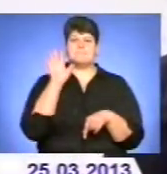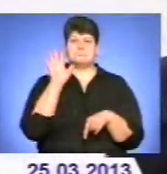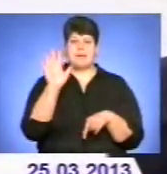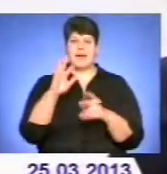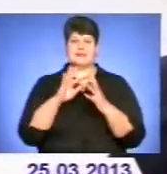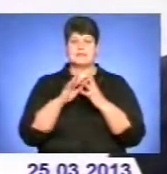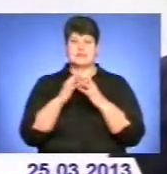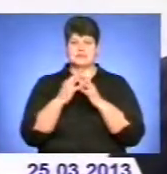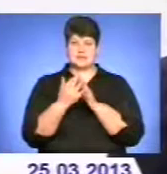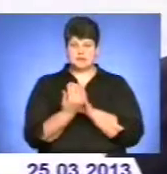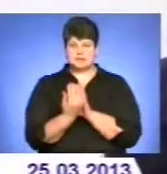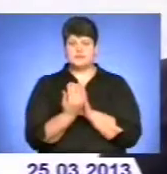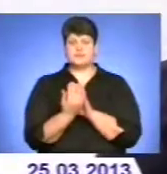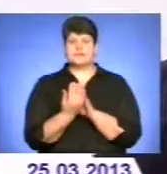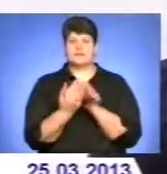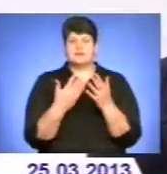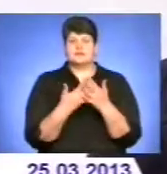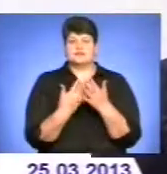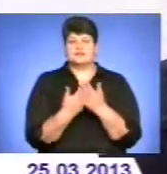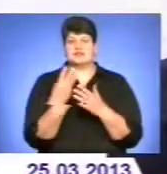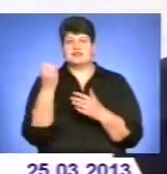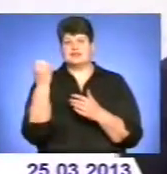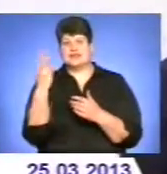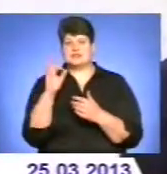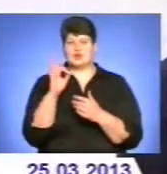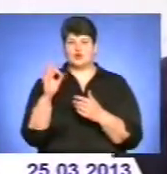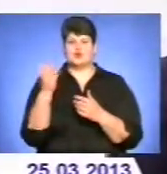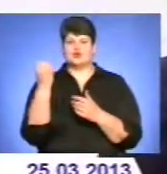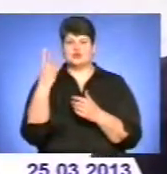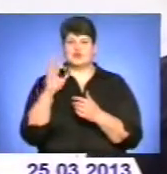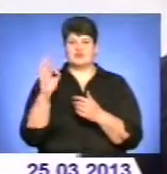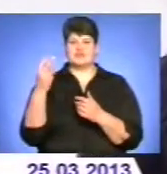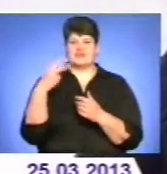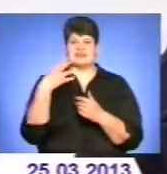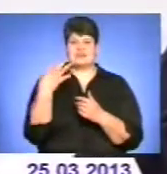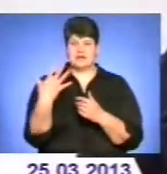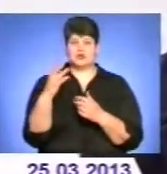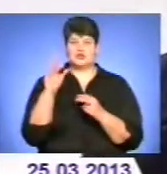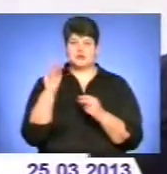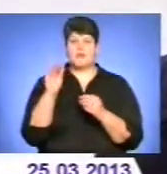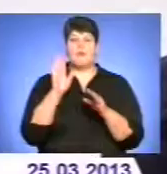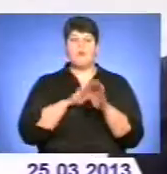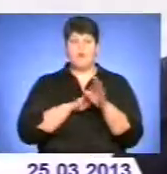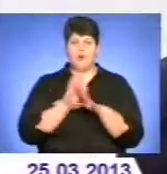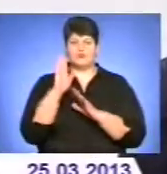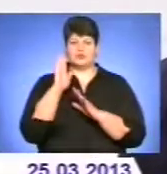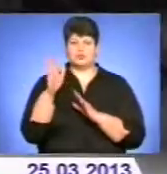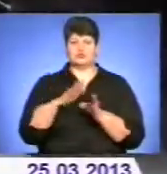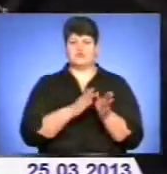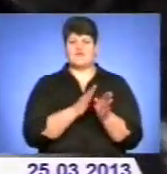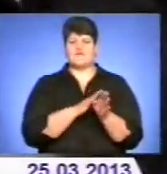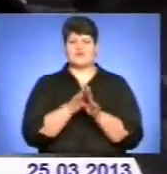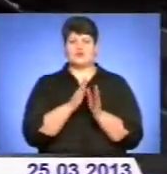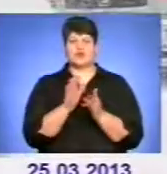пунктів, відповідно, десь 13.00, 14.00, 25 числа повністю будуть виконані розчисні роботи.